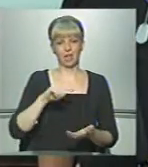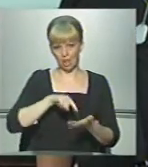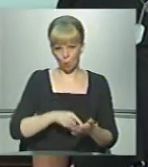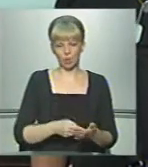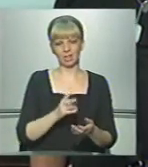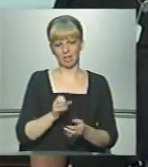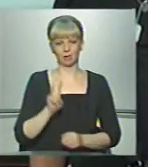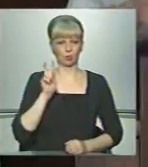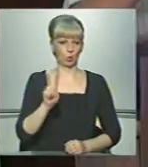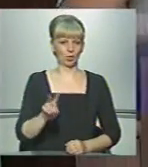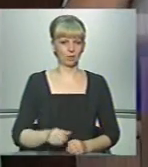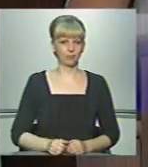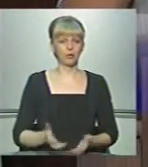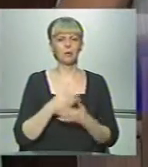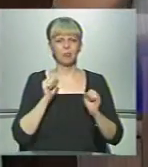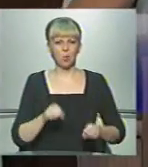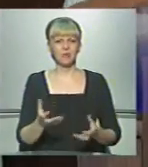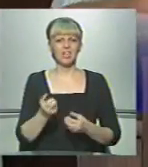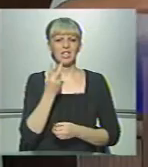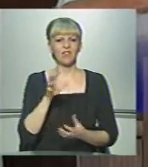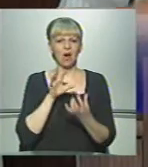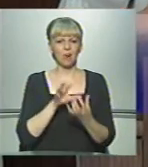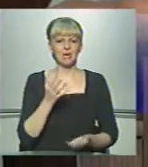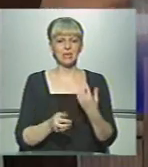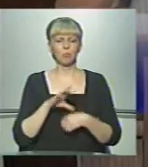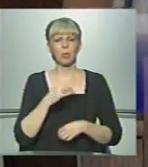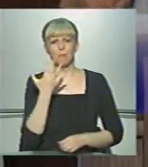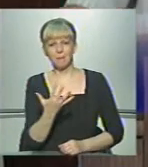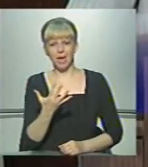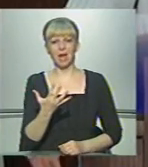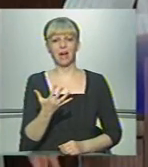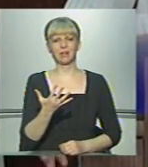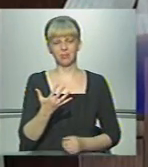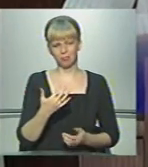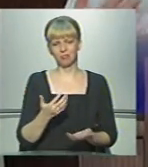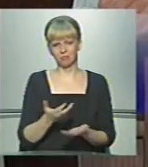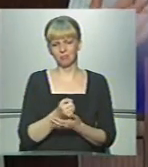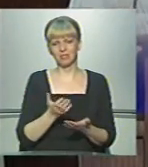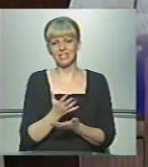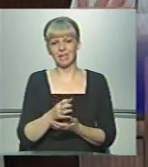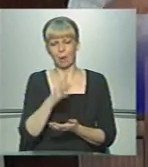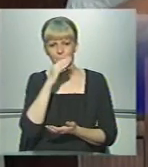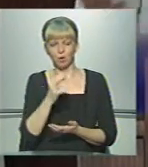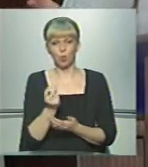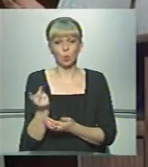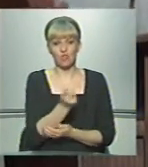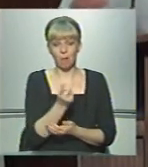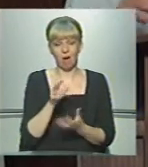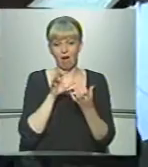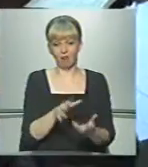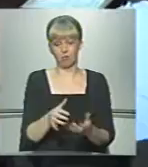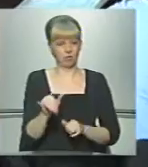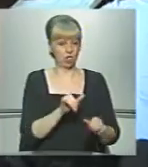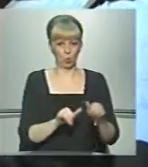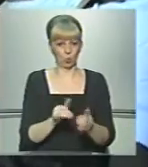тролейбусах. Ми не могли взяти два автобуси. Якби було п'ять, ми виселили себе на якийсь маршрут. Але з двома автобусами нікуди не